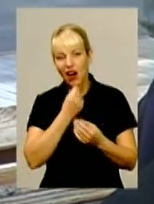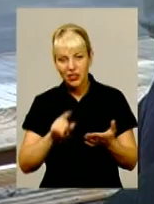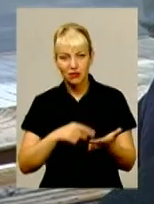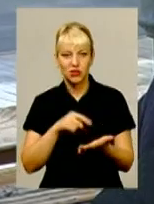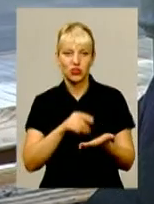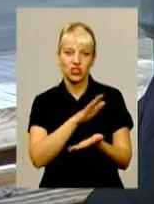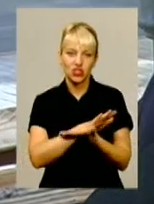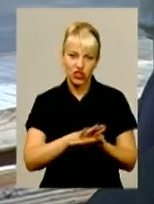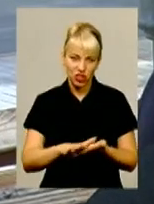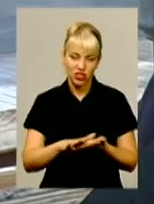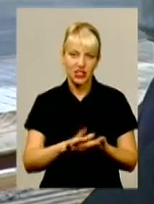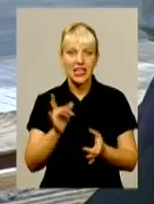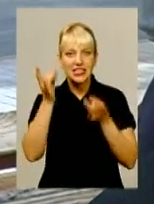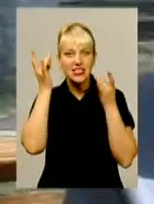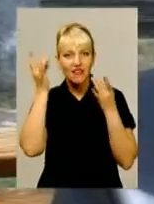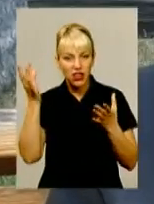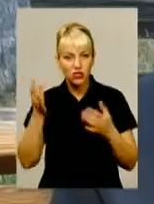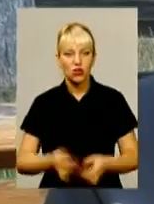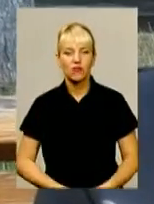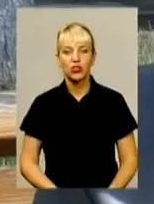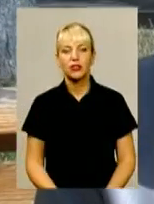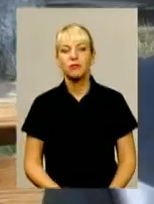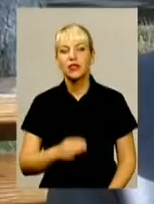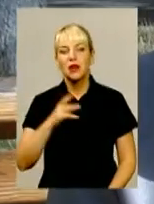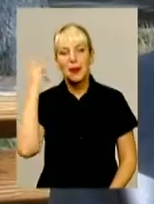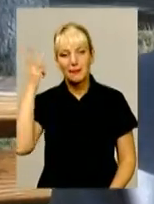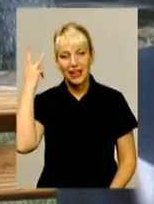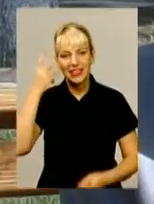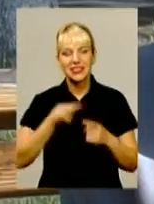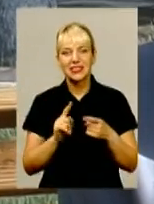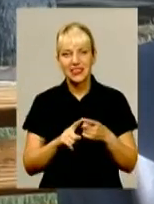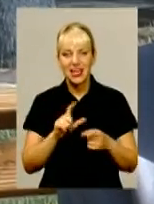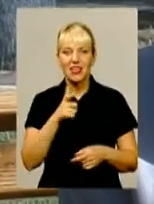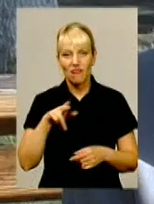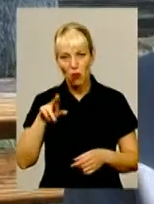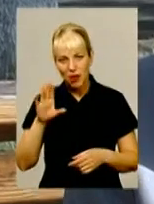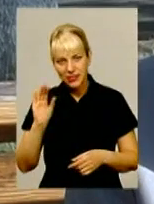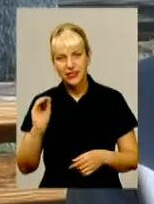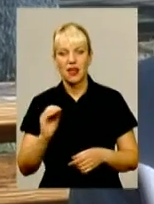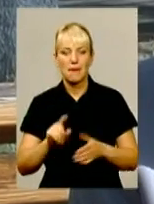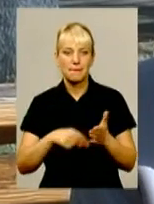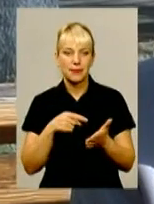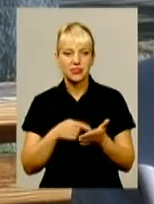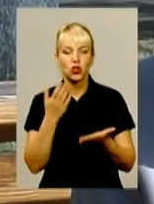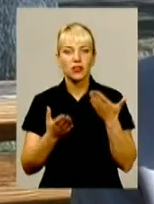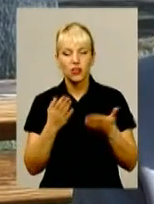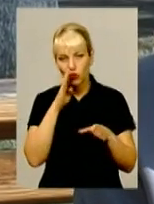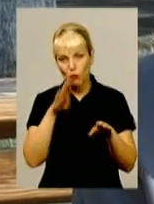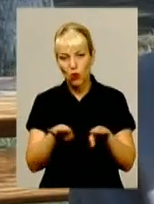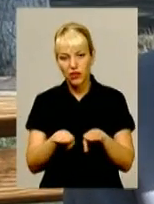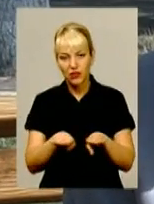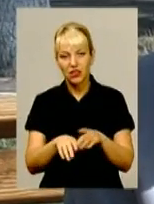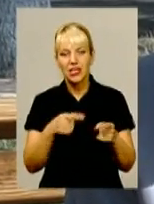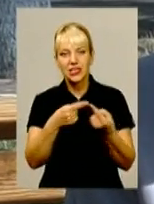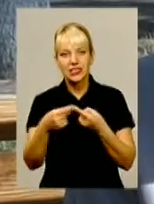і цивілізоване. Хмельницький – це досить європейське місто. Якщо порівняти із